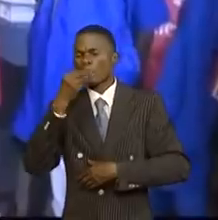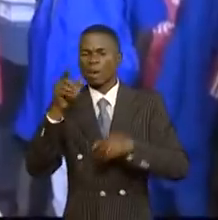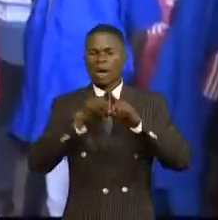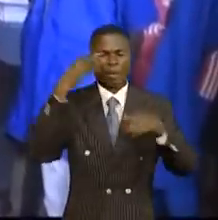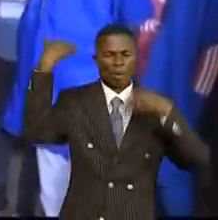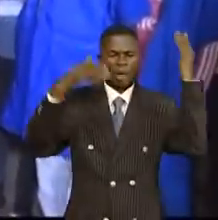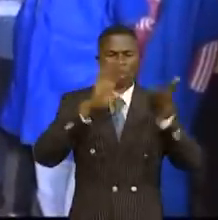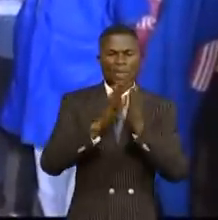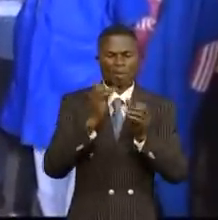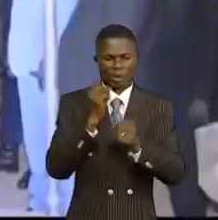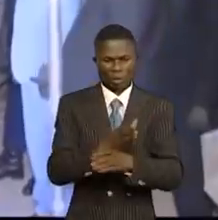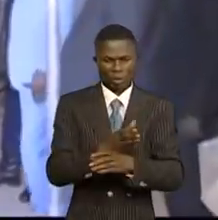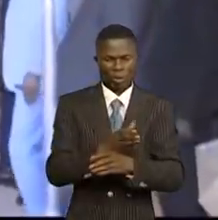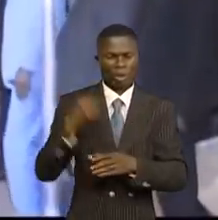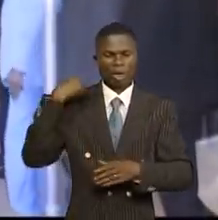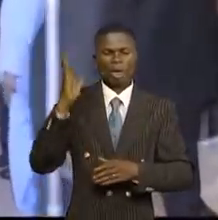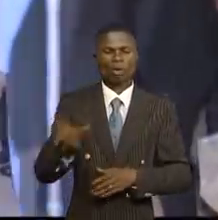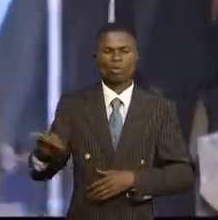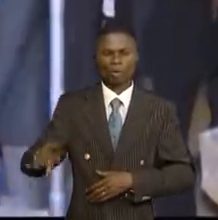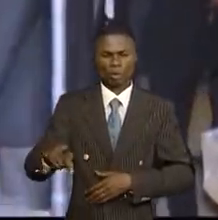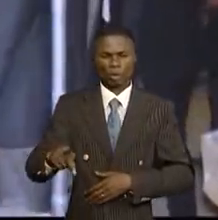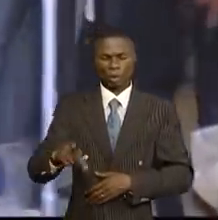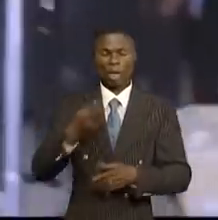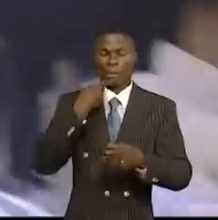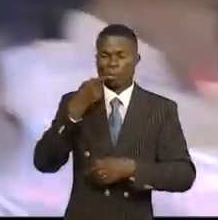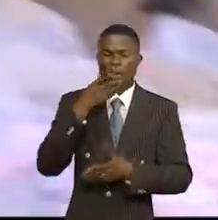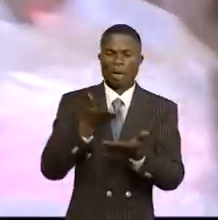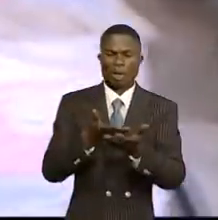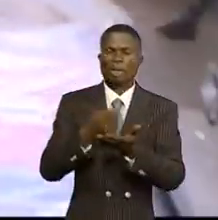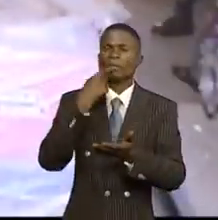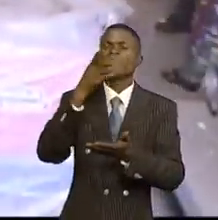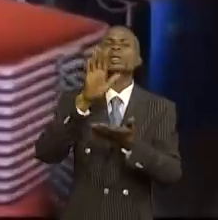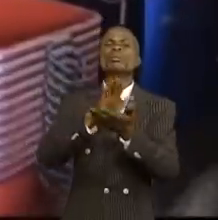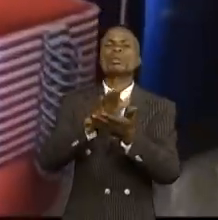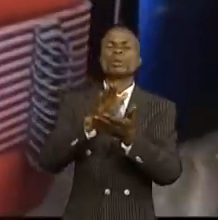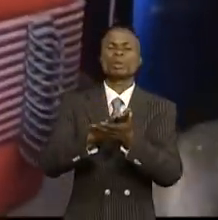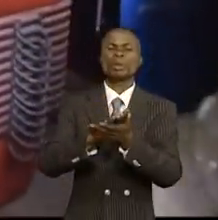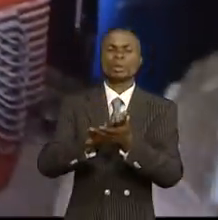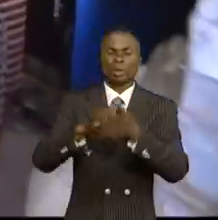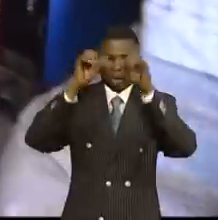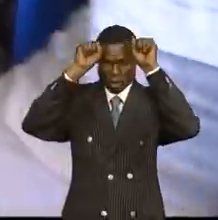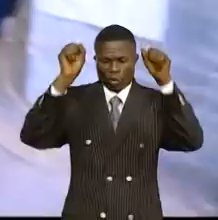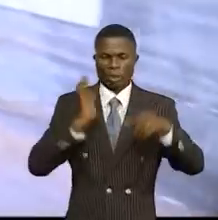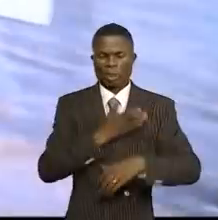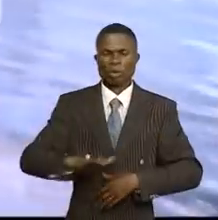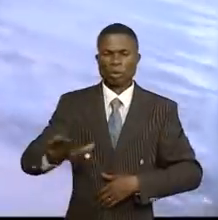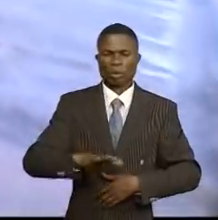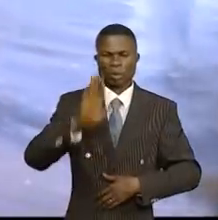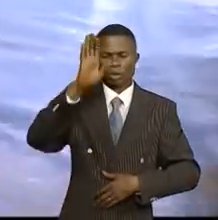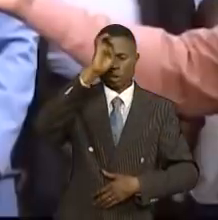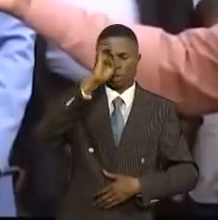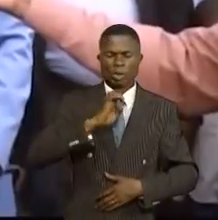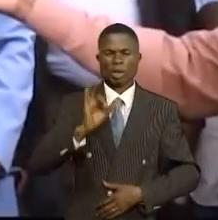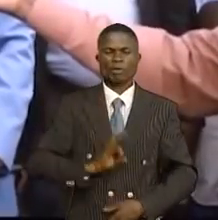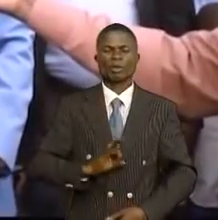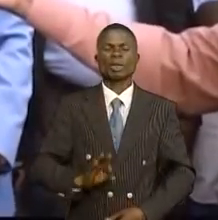à la pratique. Le gouvernement de la a mis à profit cette occasion pour remercier le président de République de l'État, son excellence Félix-Antoine